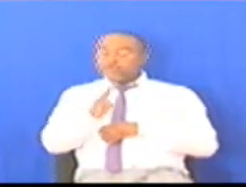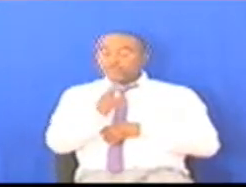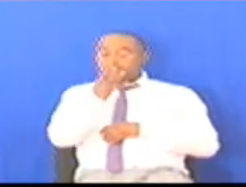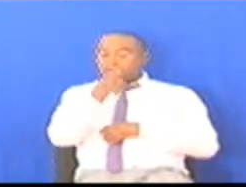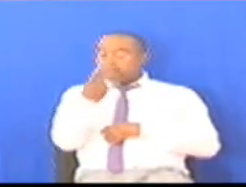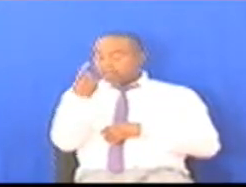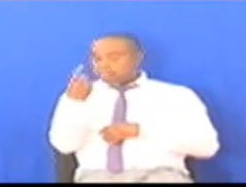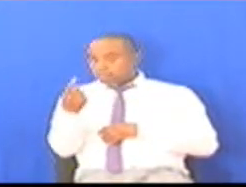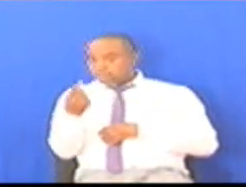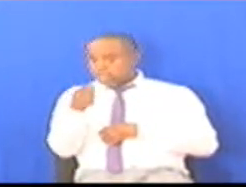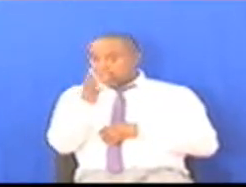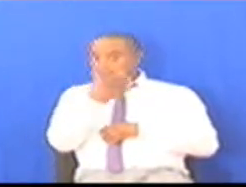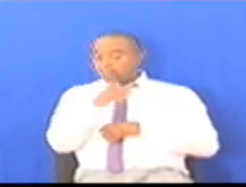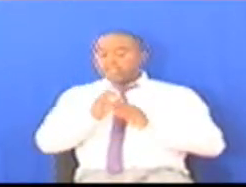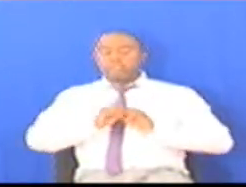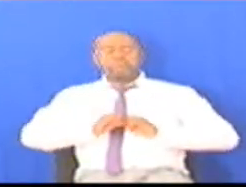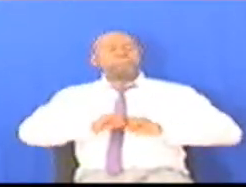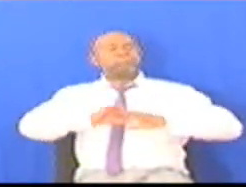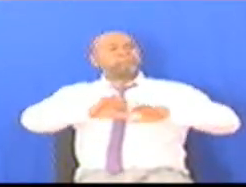Kupeleka Maji